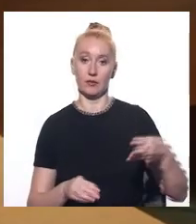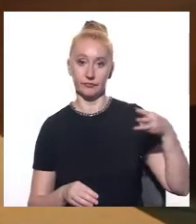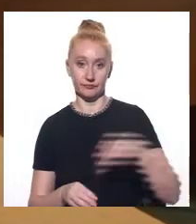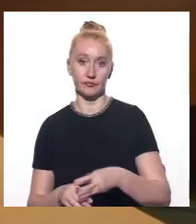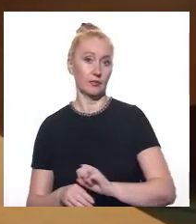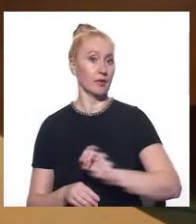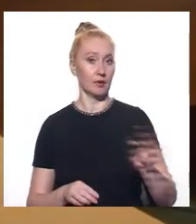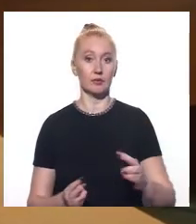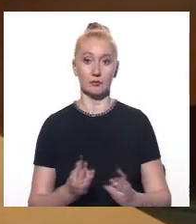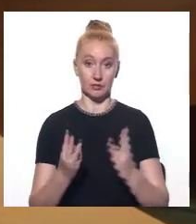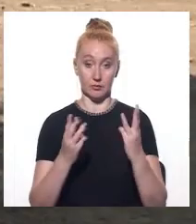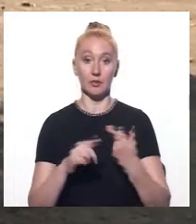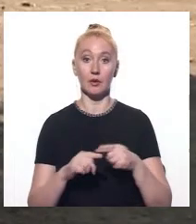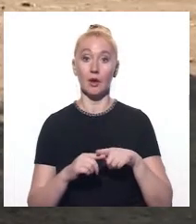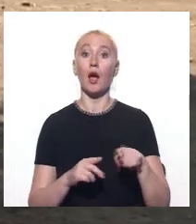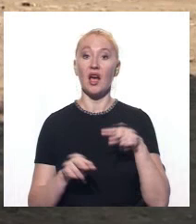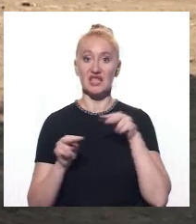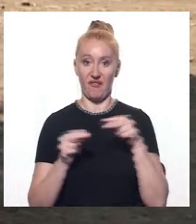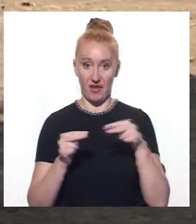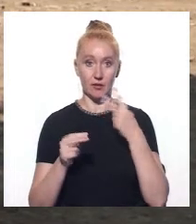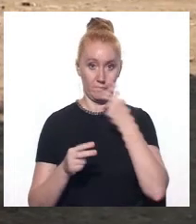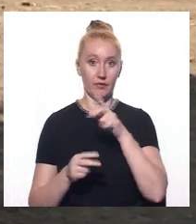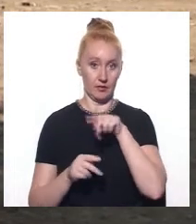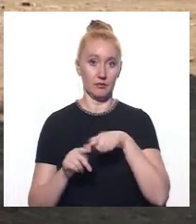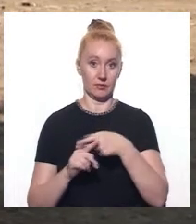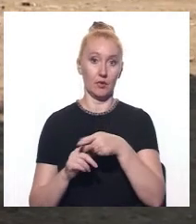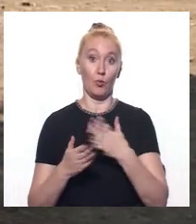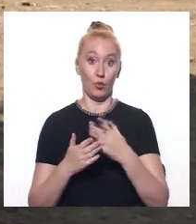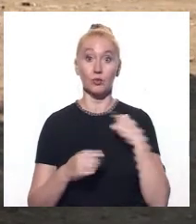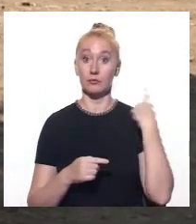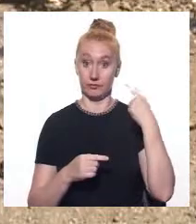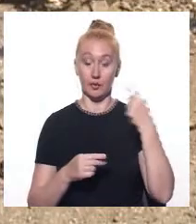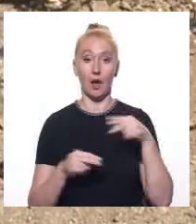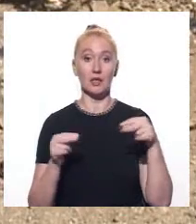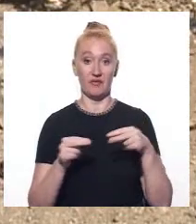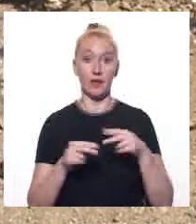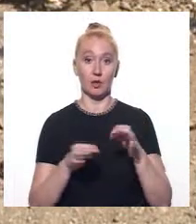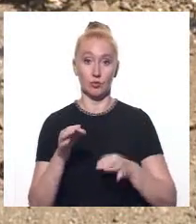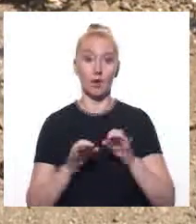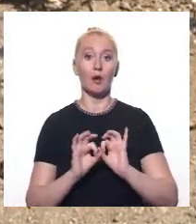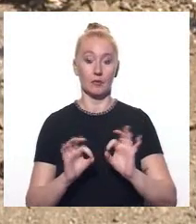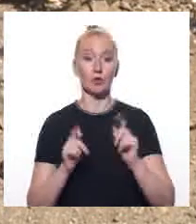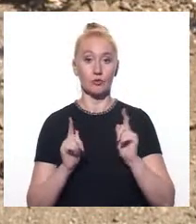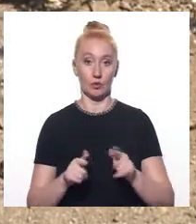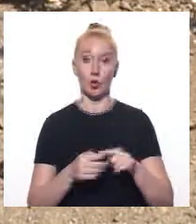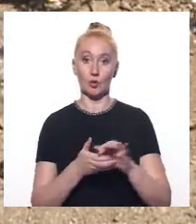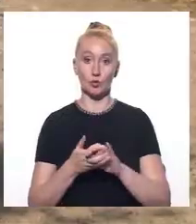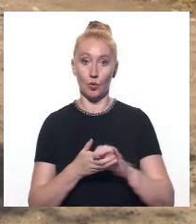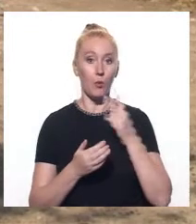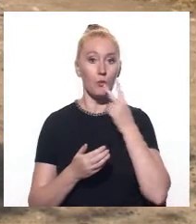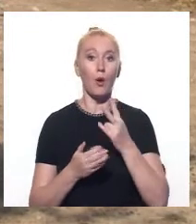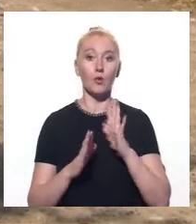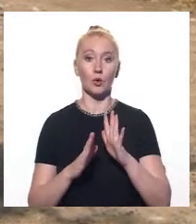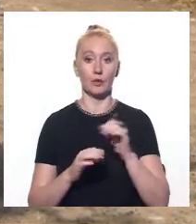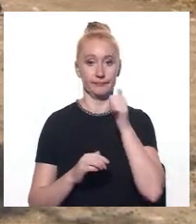кинув її у багаття. Про це говорить і один зі свідків, який свідчитиме на найближчих судових засіданнях та погодився розповісти суспільному побачене лише